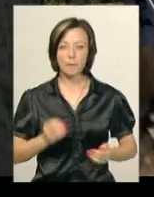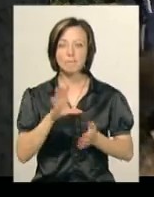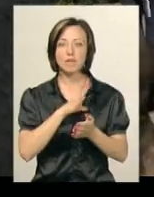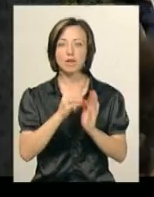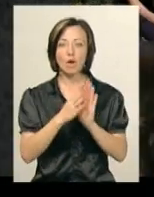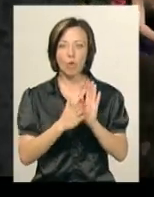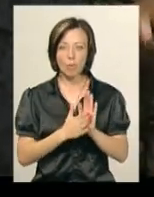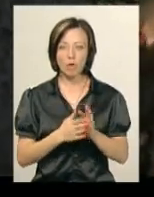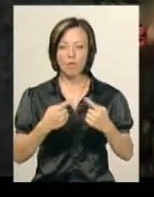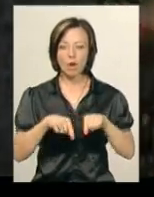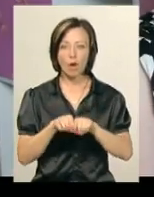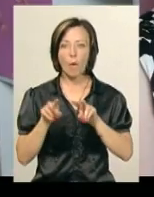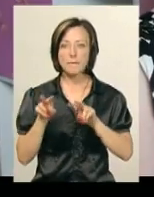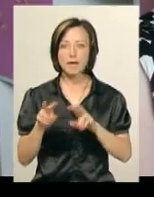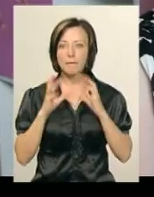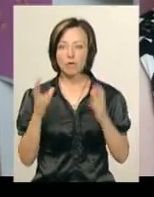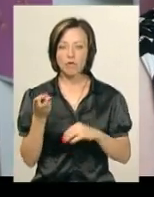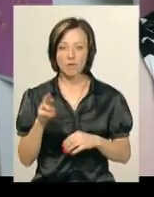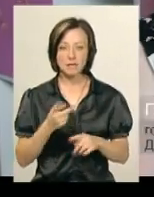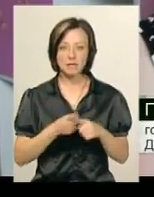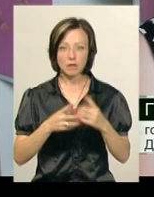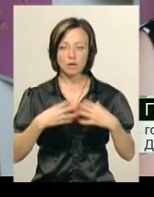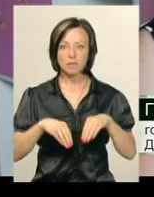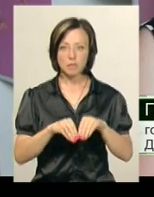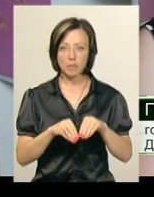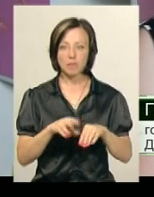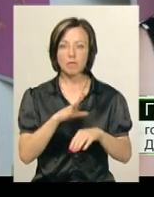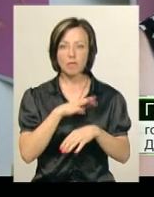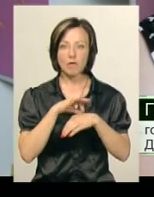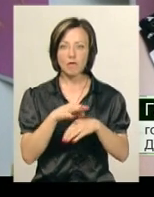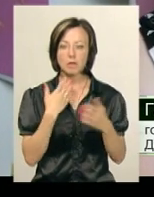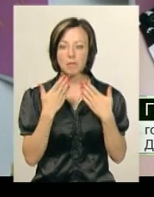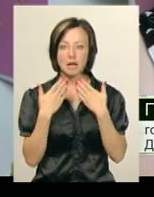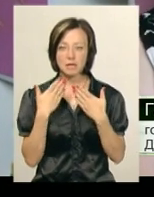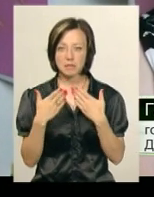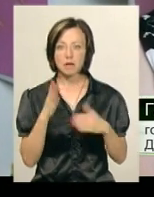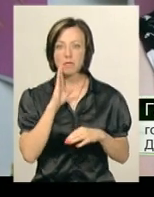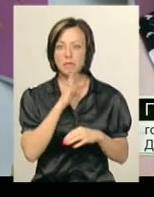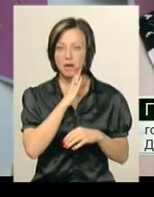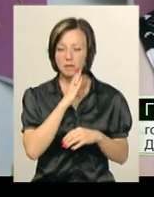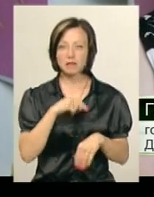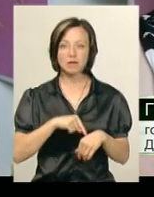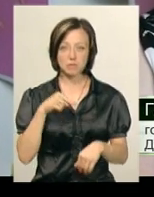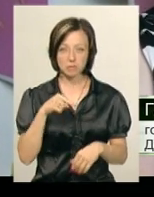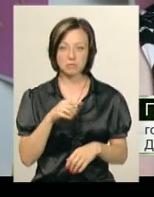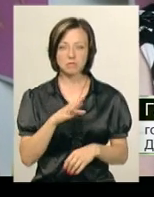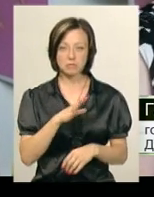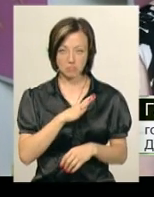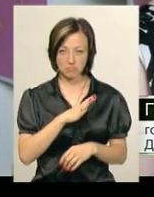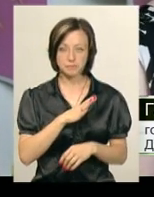на обліку в органах опіки та піклування. «З даною родиною переводились неодноразові бесіди, мати на них реагувала.